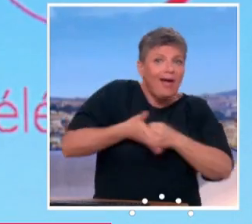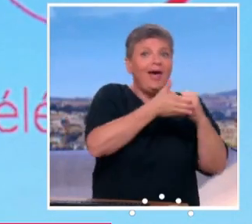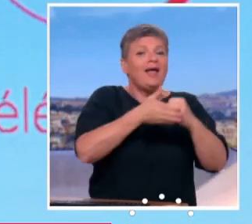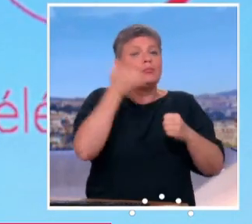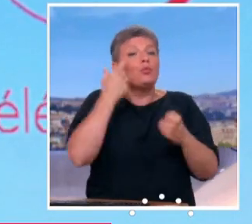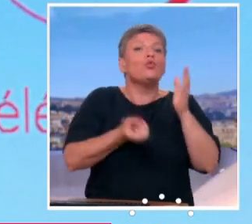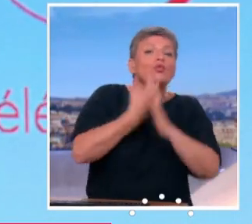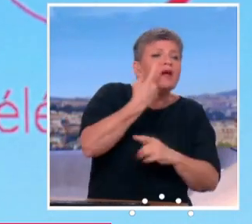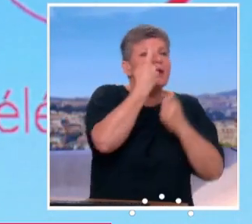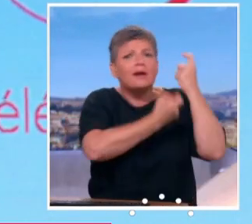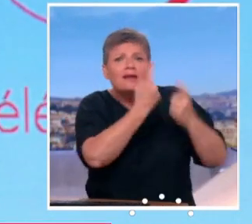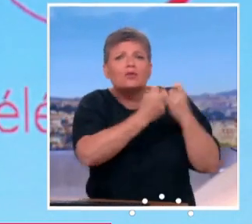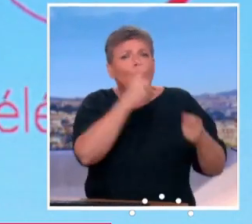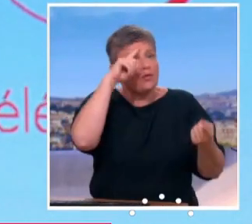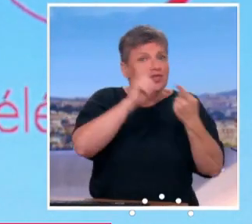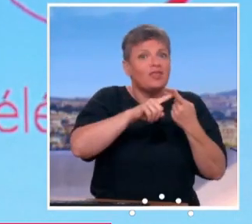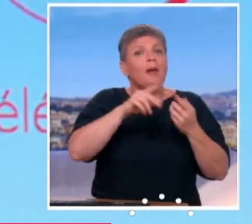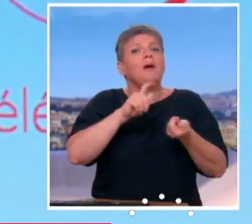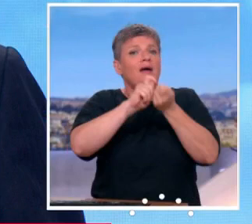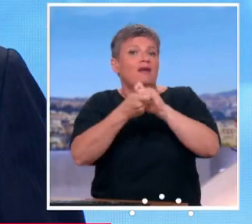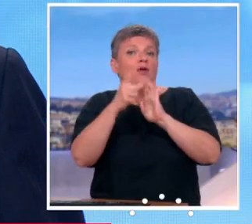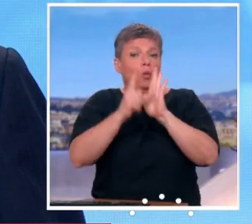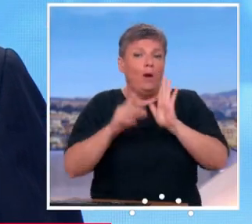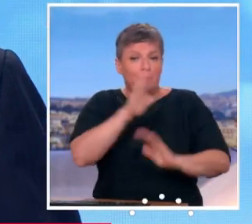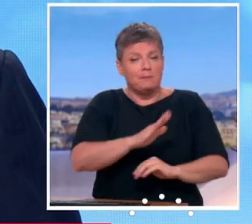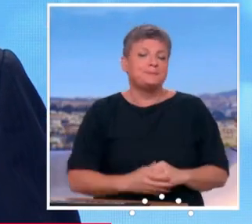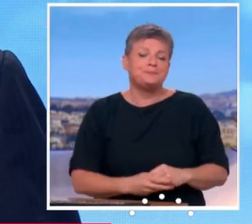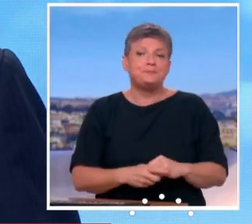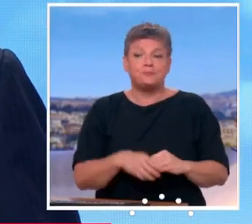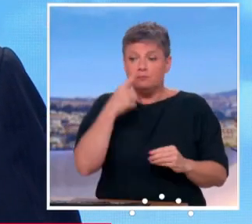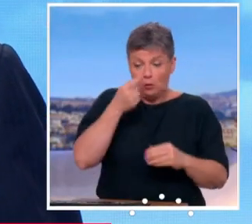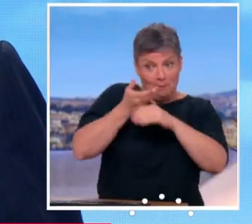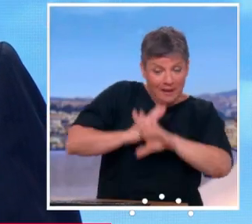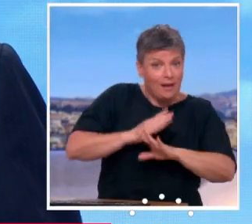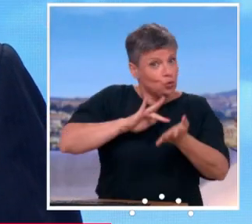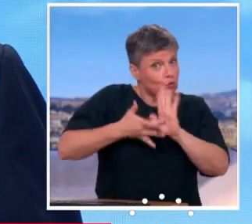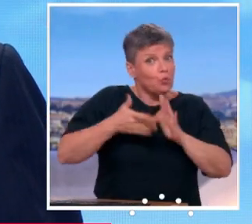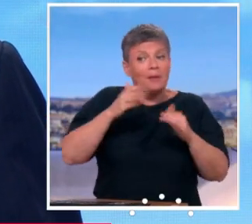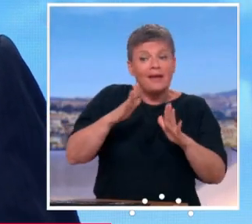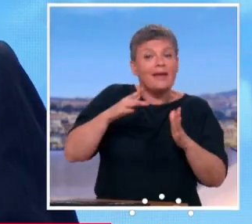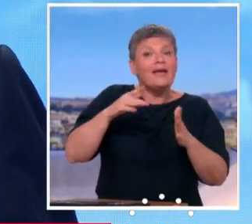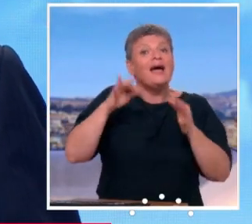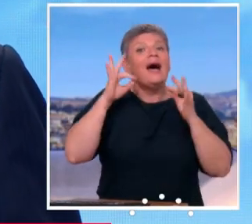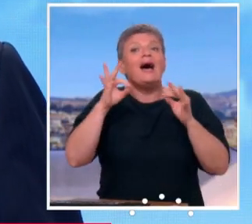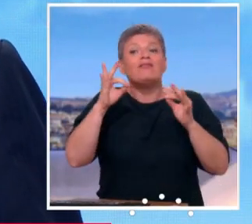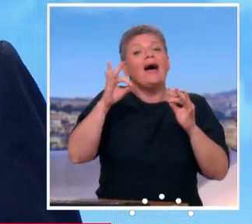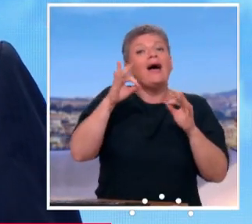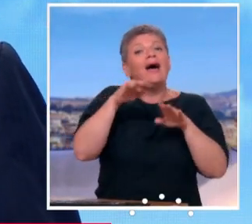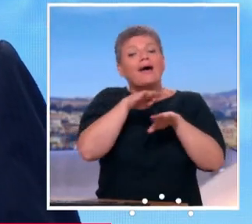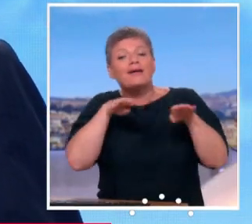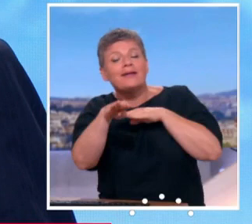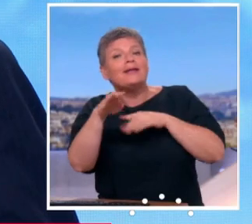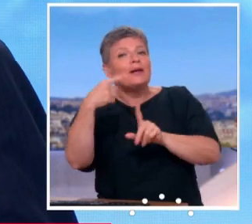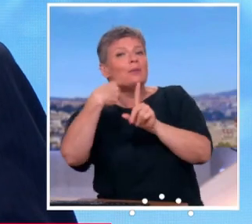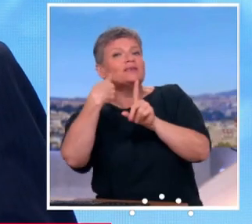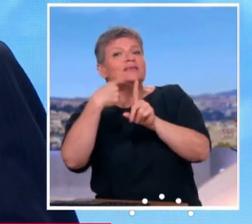aux nouvelles questions qui sont liées à la mise en œuvre d'une réforme. – Donc vous dites que tout sera prêt, tout sera prêt aussi pour la contrepartie positive de cette